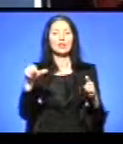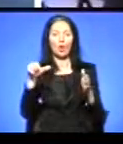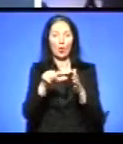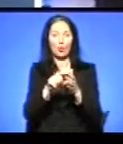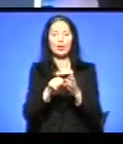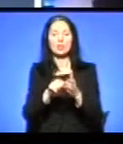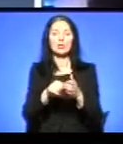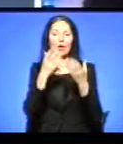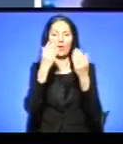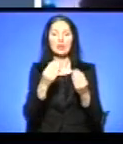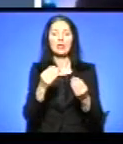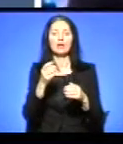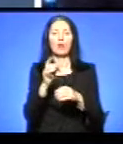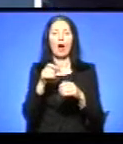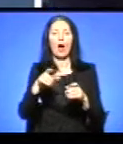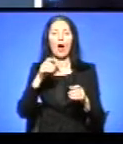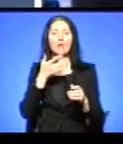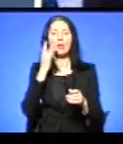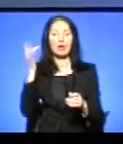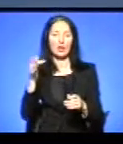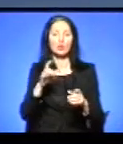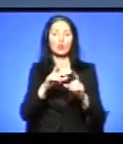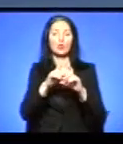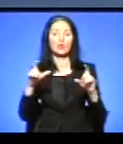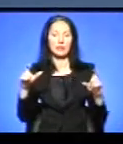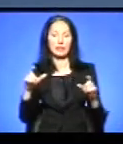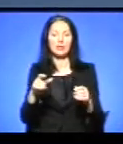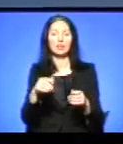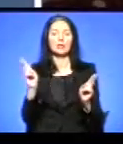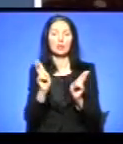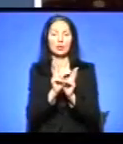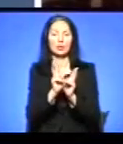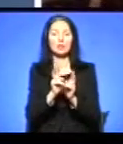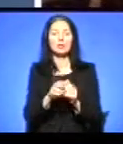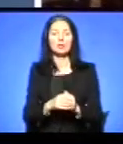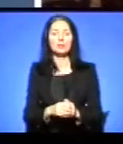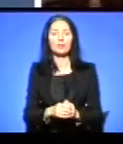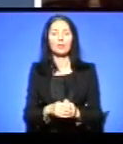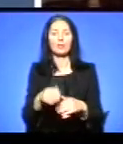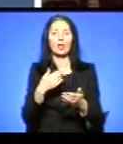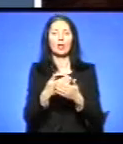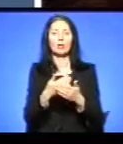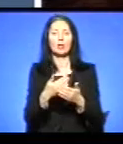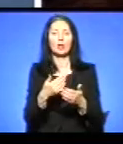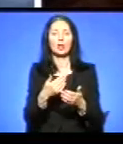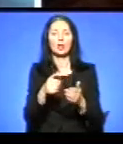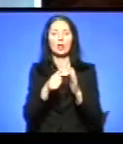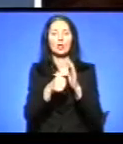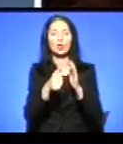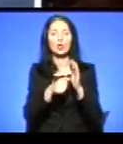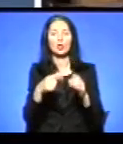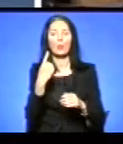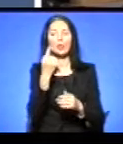і зустрілись з послом України у Сполучених Штатах Америки. Більше трьохсот першокласників, які навчаються у